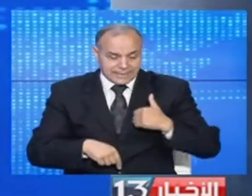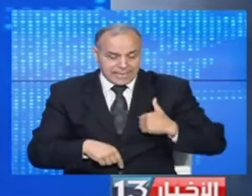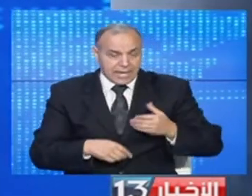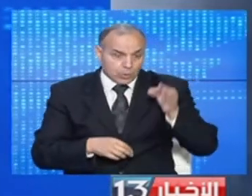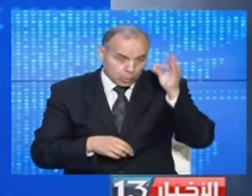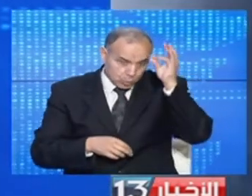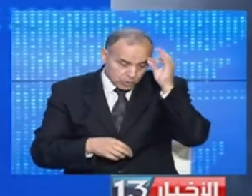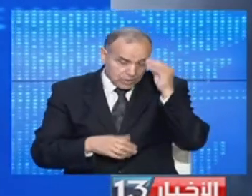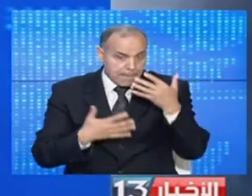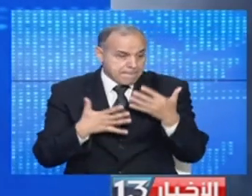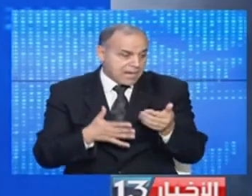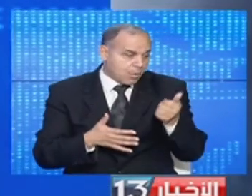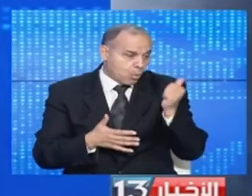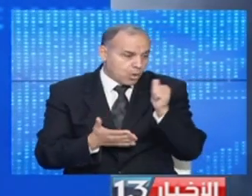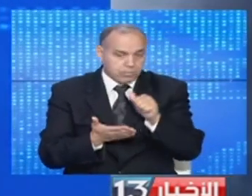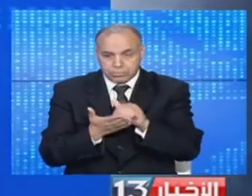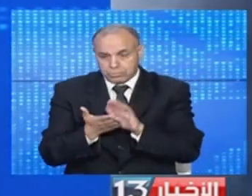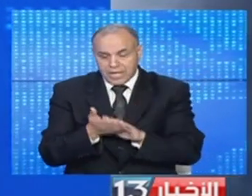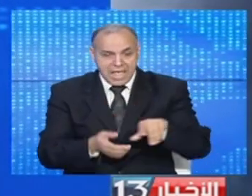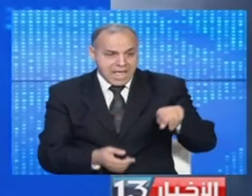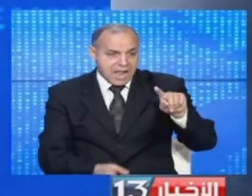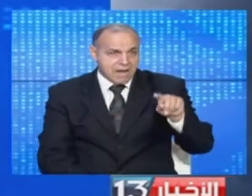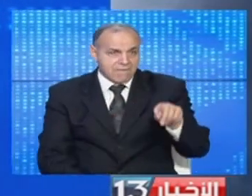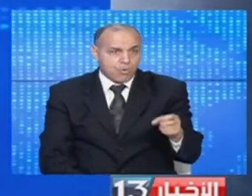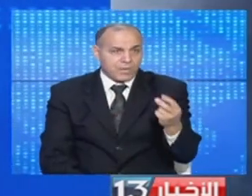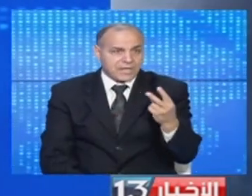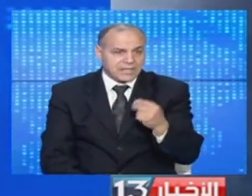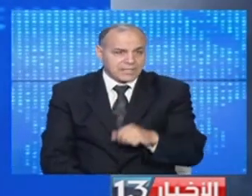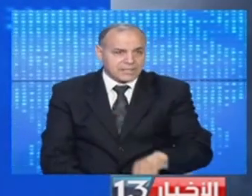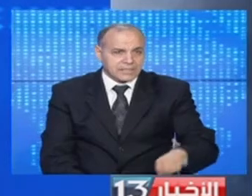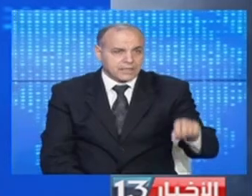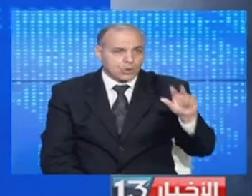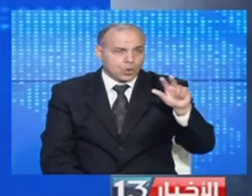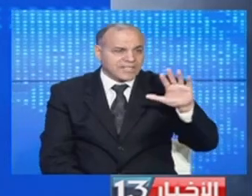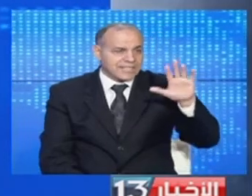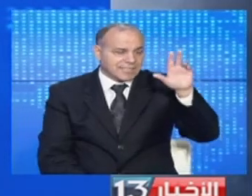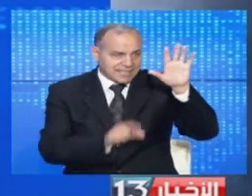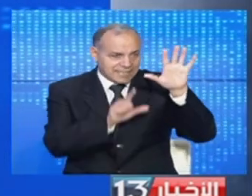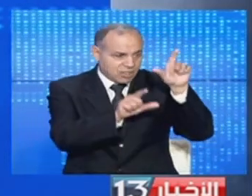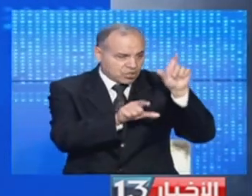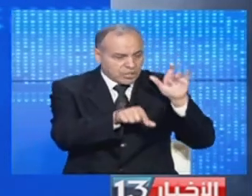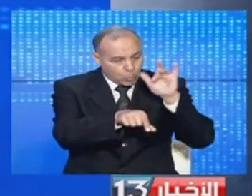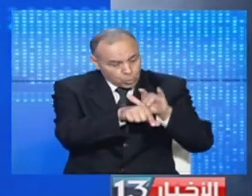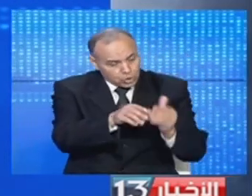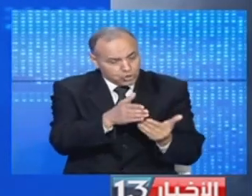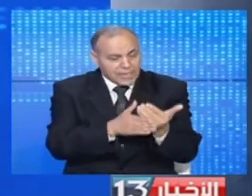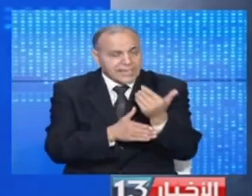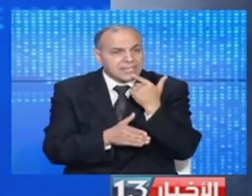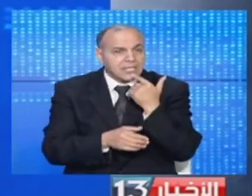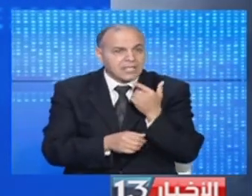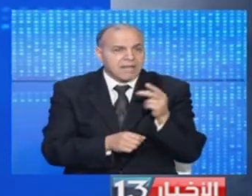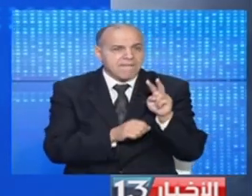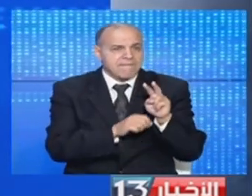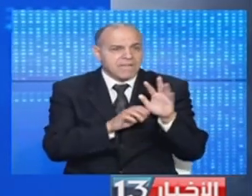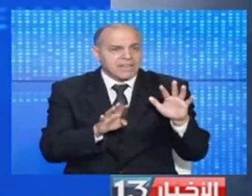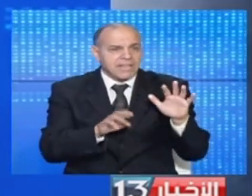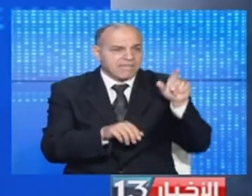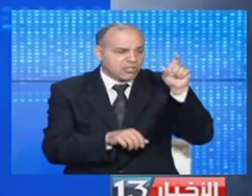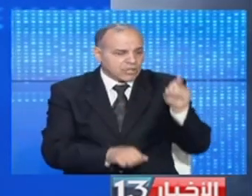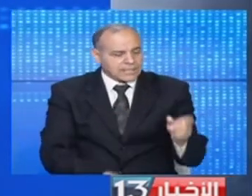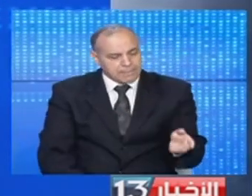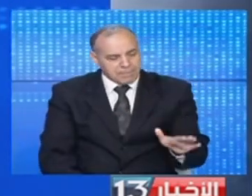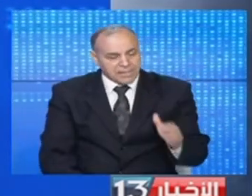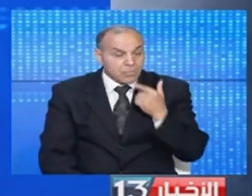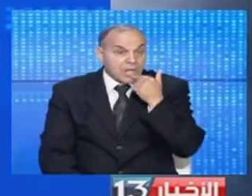تونس فانه تم امس تسجيل الف ومائتين وسبع وثلاثين اصابة جديدة وتسع وعشرين حالة